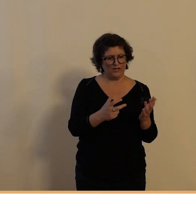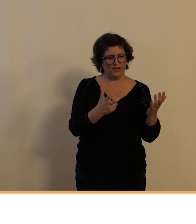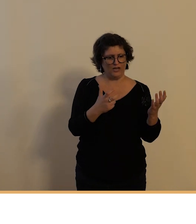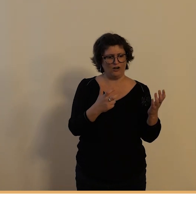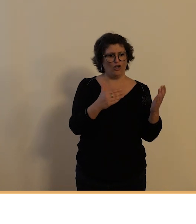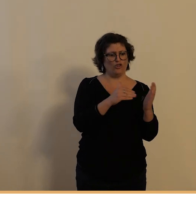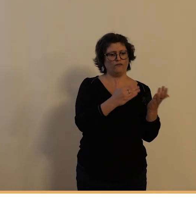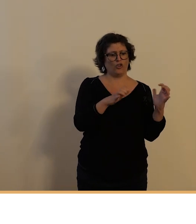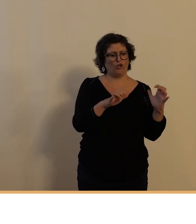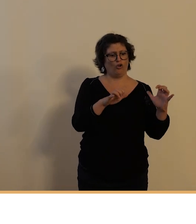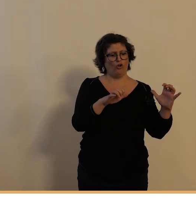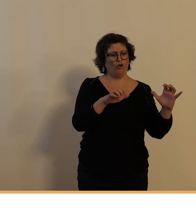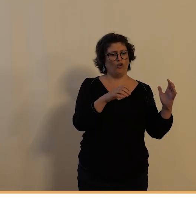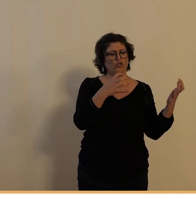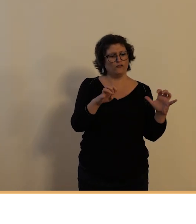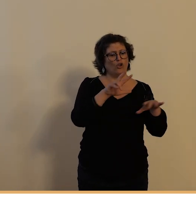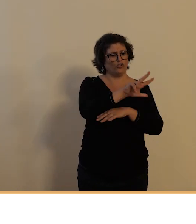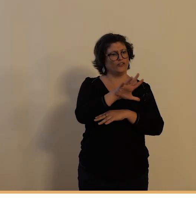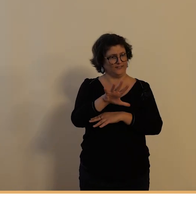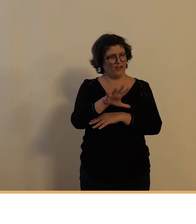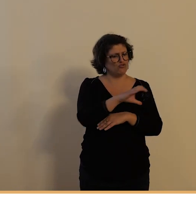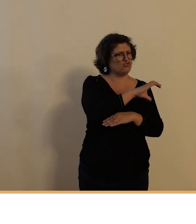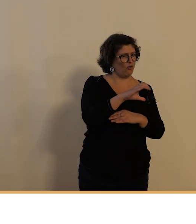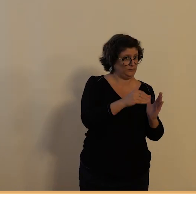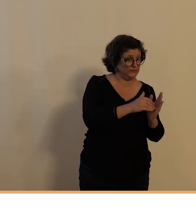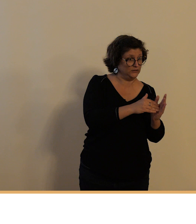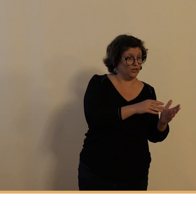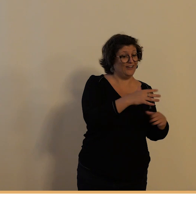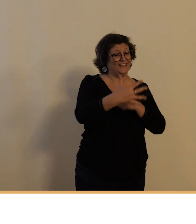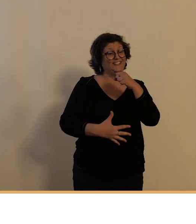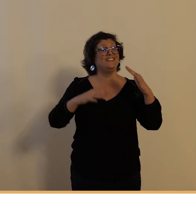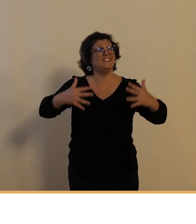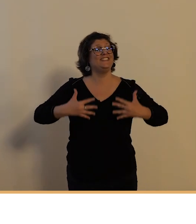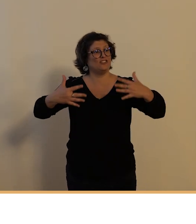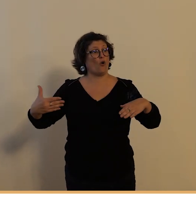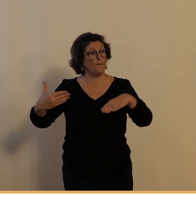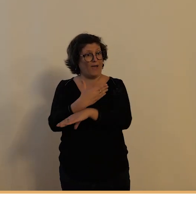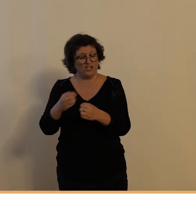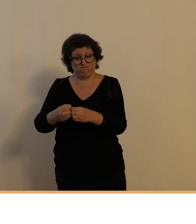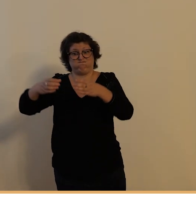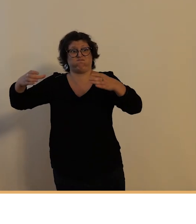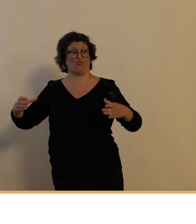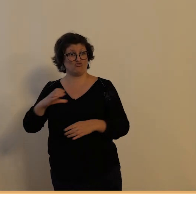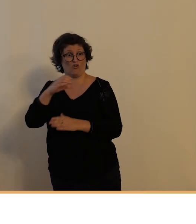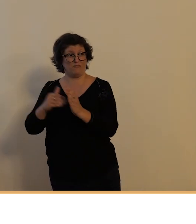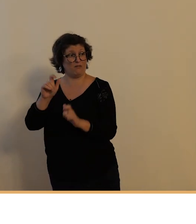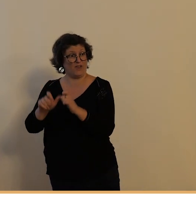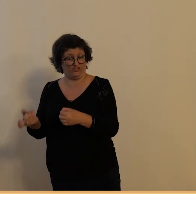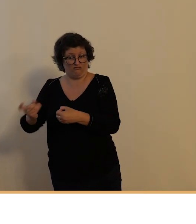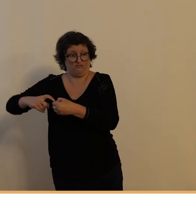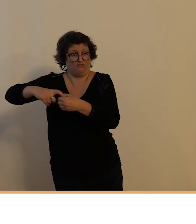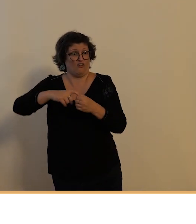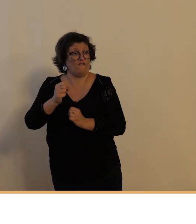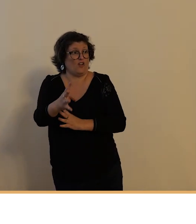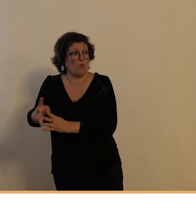à 133 000 en 1949 à cette époque en 1949 il est considéré qu'un tour